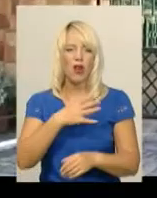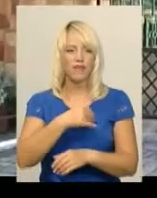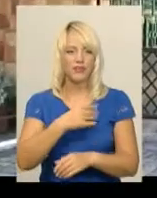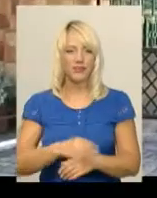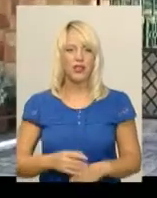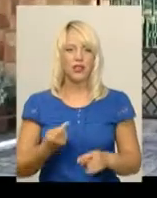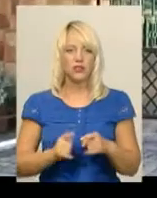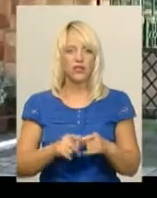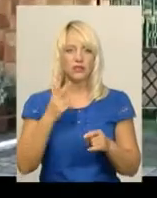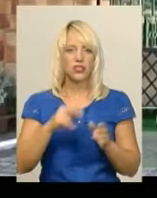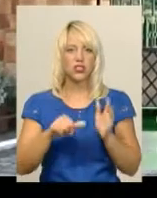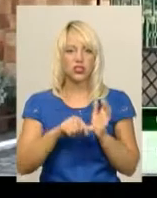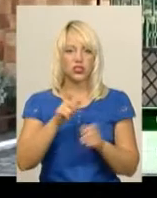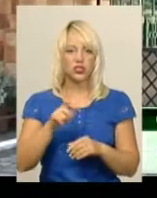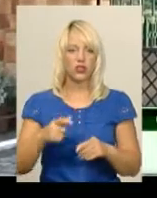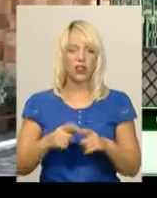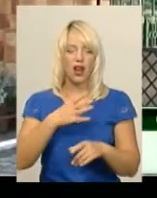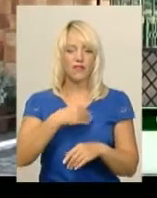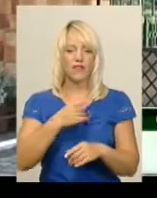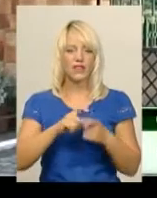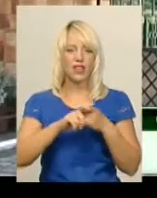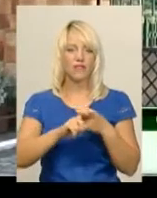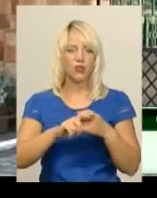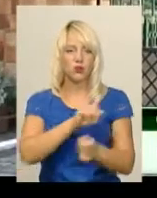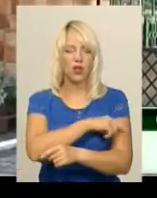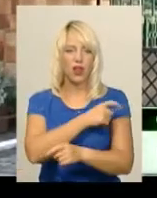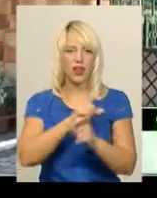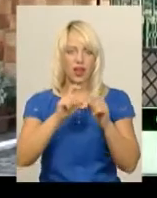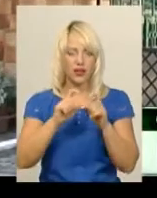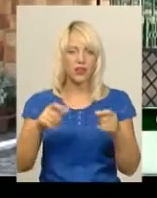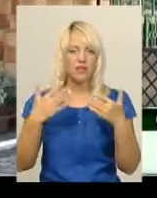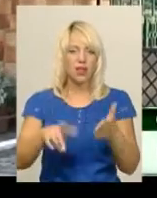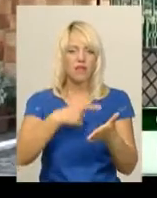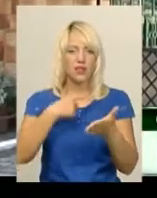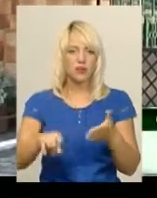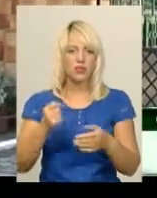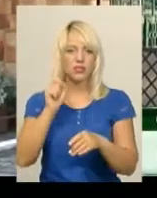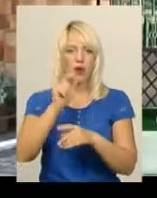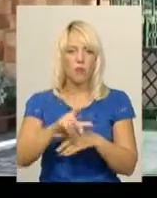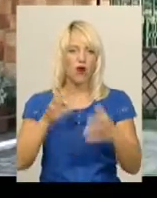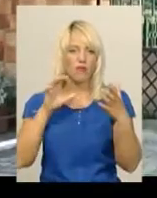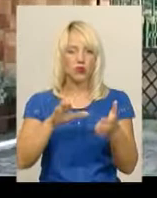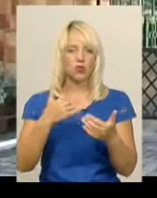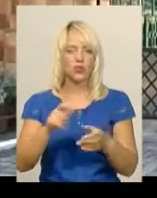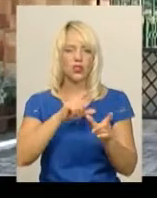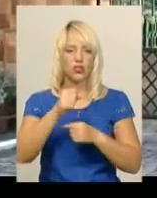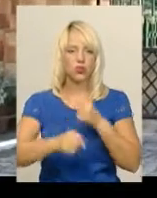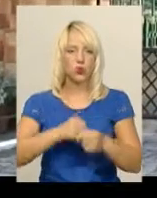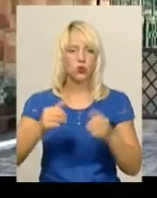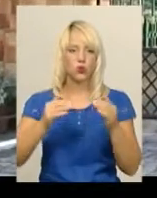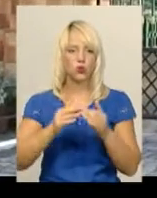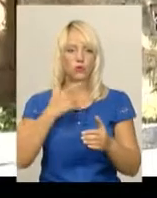Усіх 26 людей сьогодні з львівської інфекційної лікарні виписують. Уже замовлений автобус і вони їдуть додому до себе на